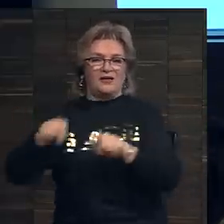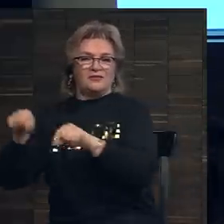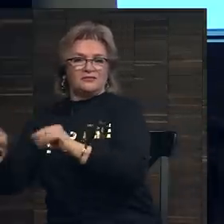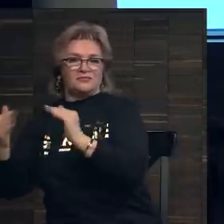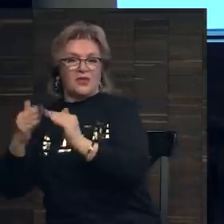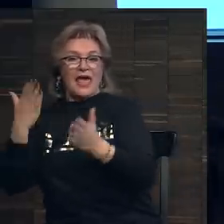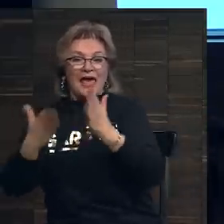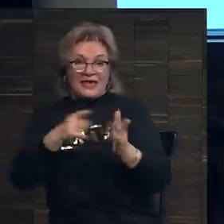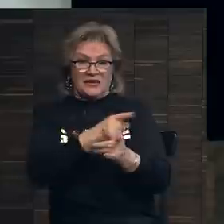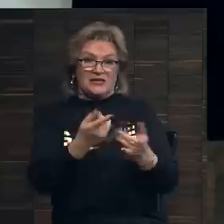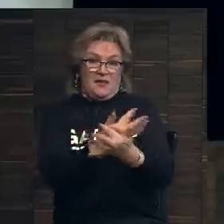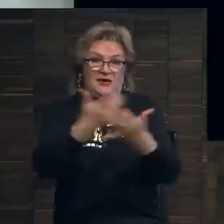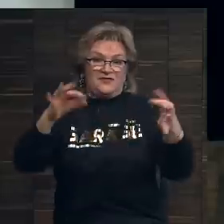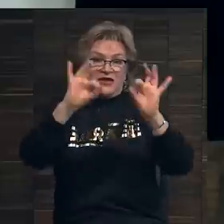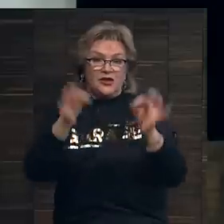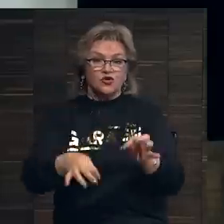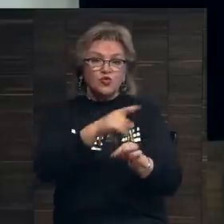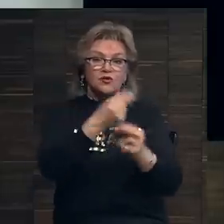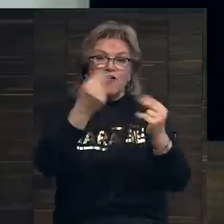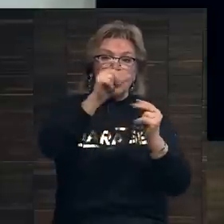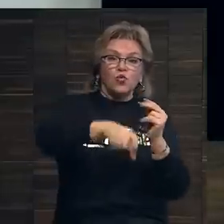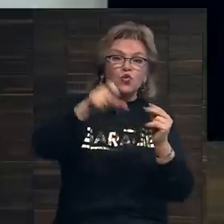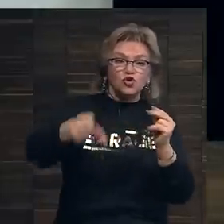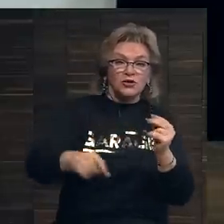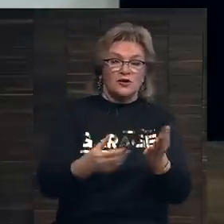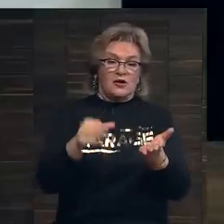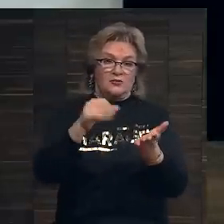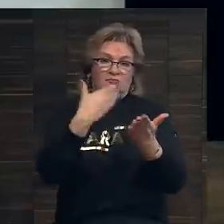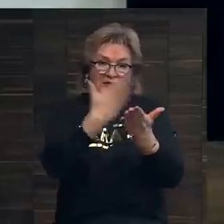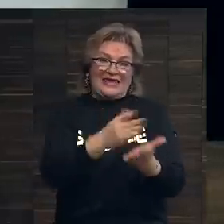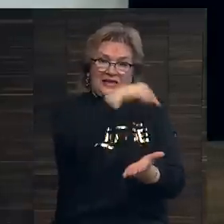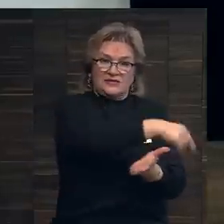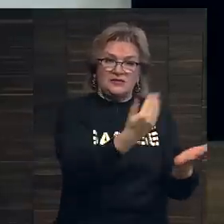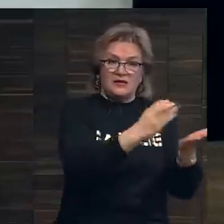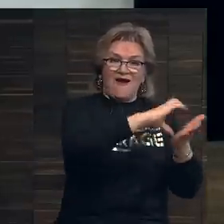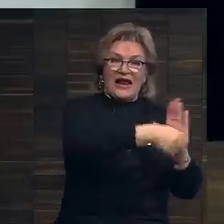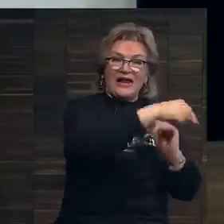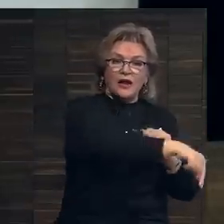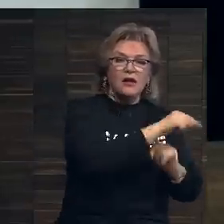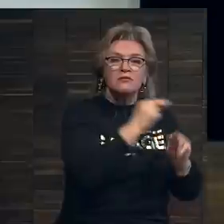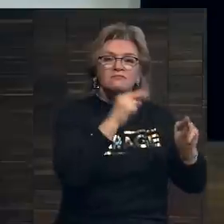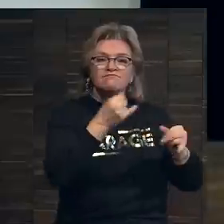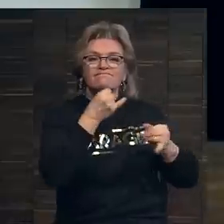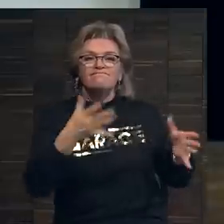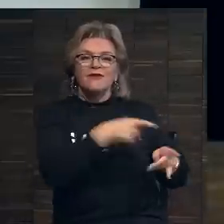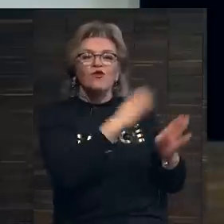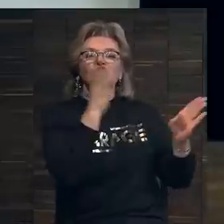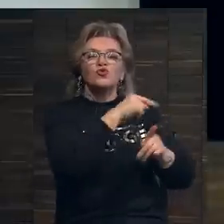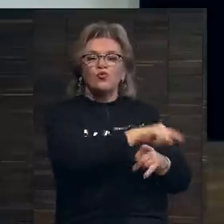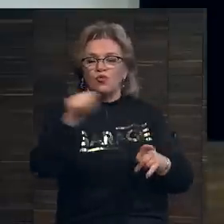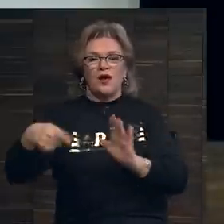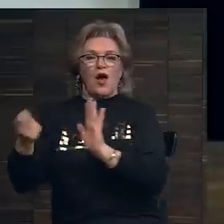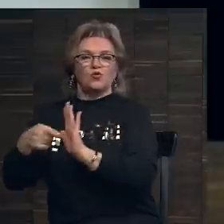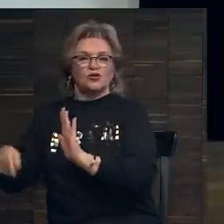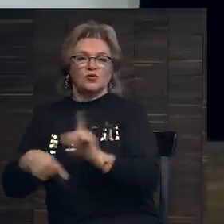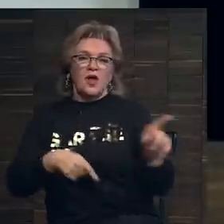произведение искусства художника представлено в галерее, галерея уже никак не контролирует его судьбу на аукционе.